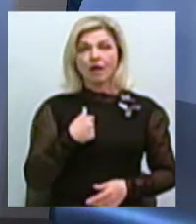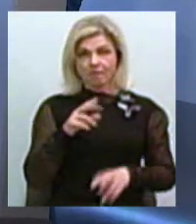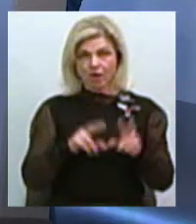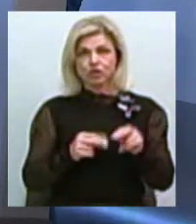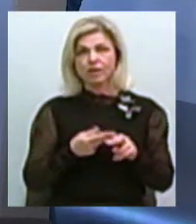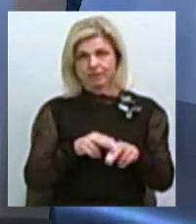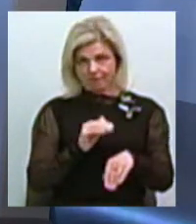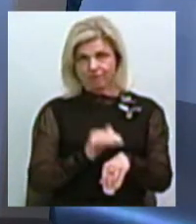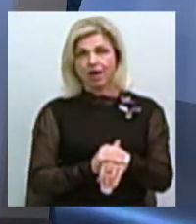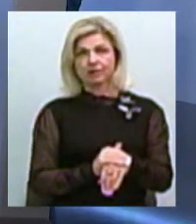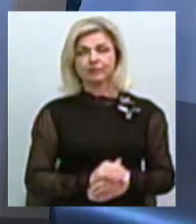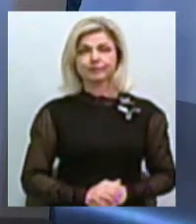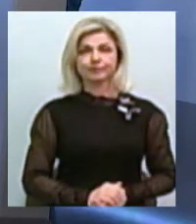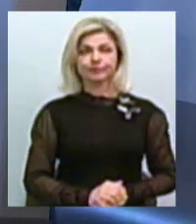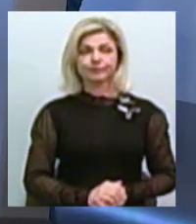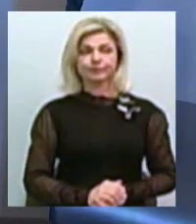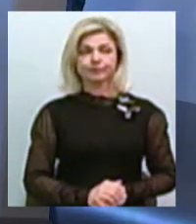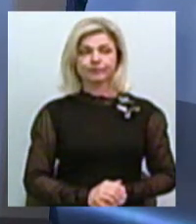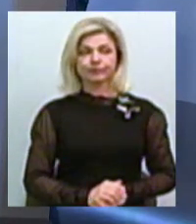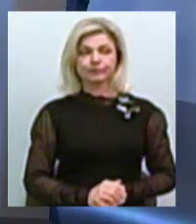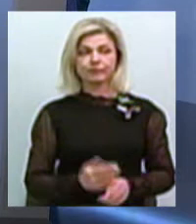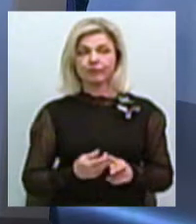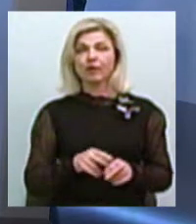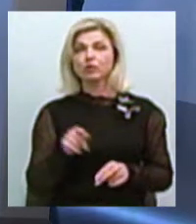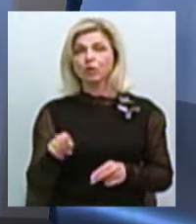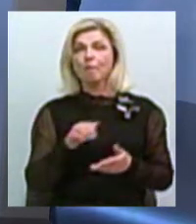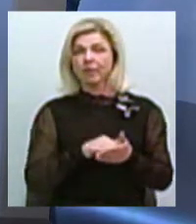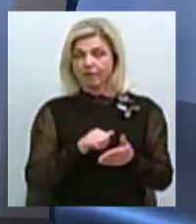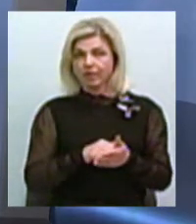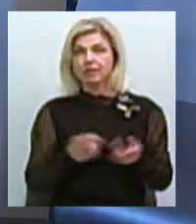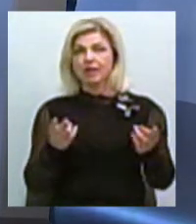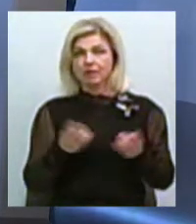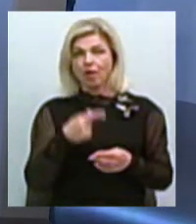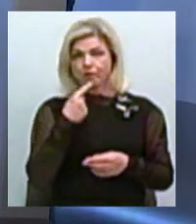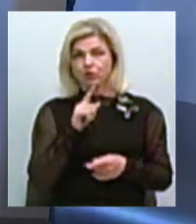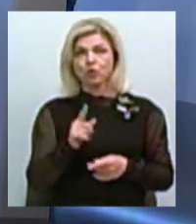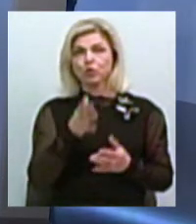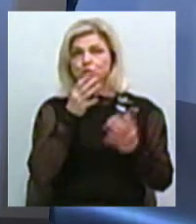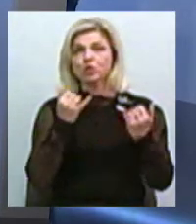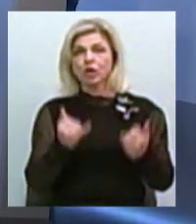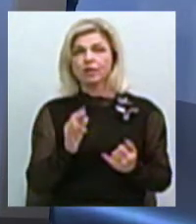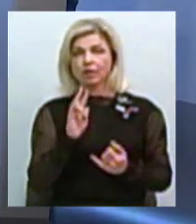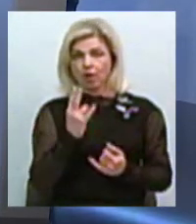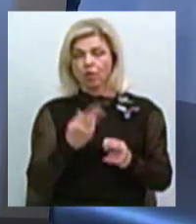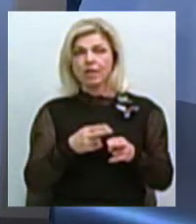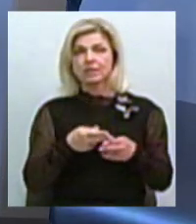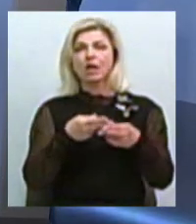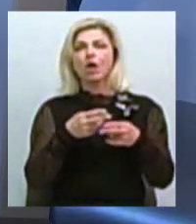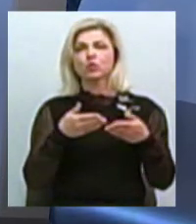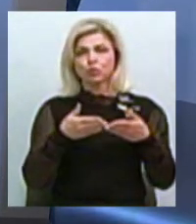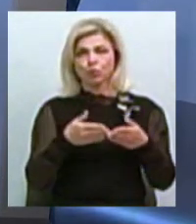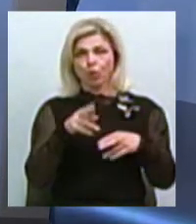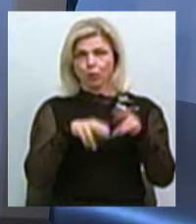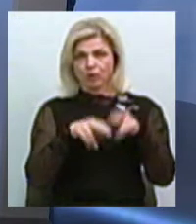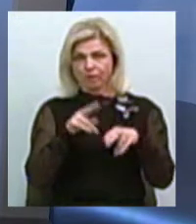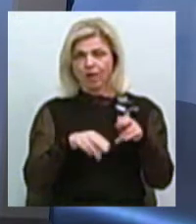факт. Я по цьому приводу... Ну, потрібно говорити одне. Дійсно, сучасний Миколаїв — це мир. Суднобудування